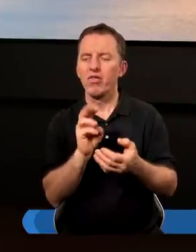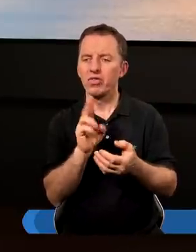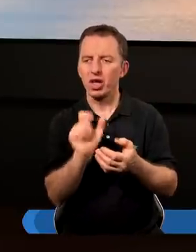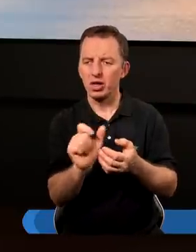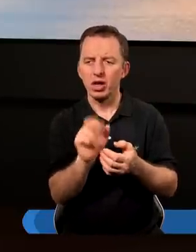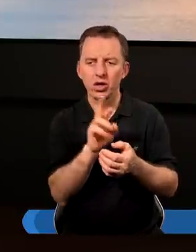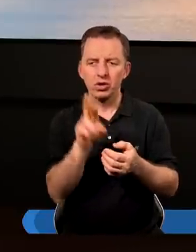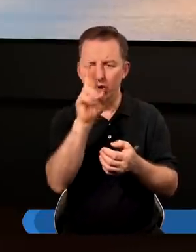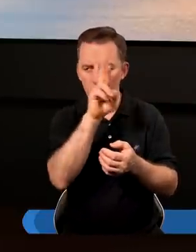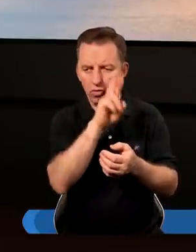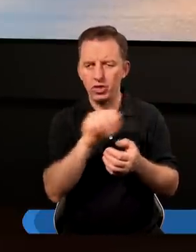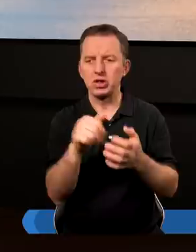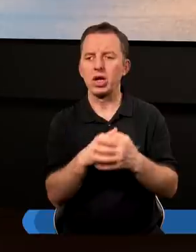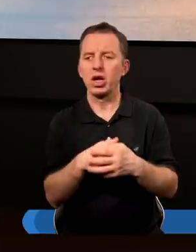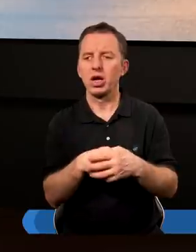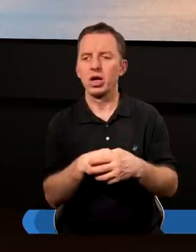więc rzeczywiście